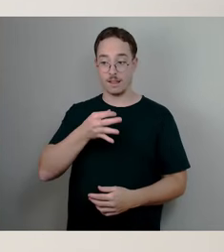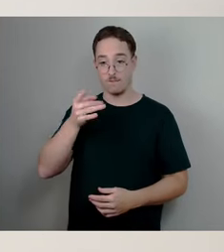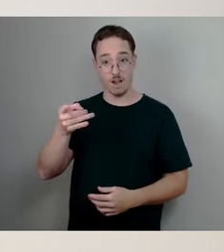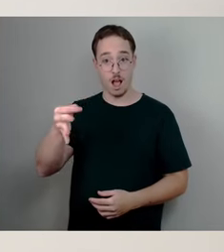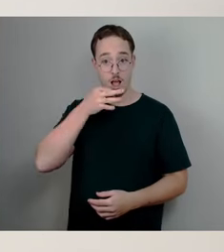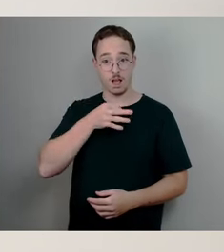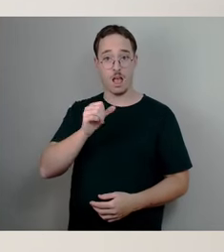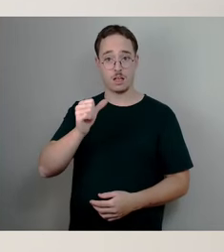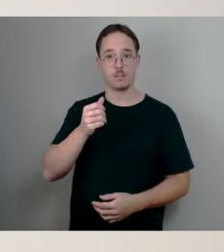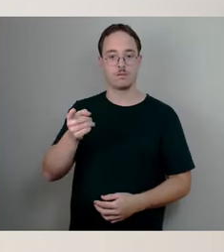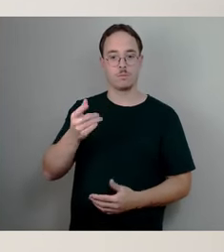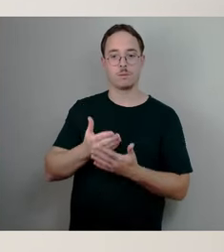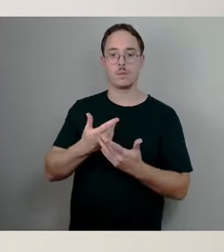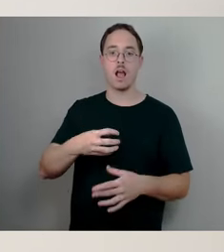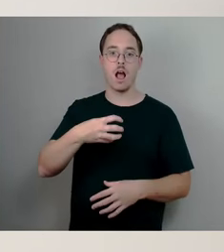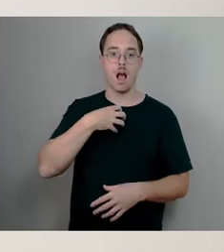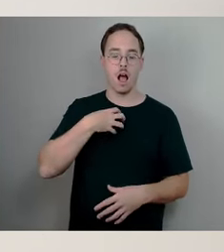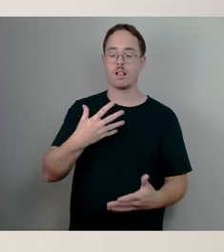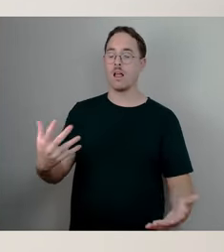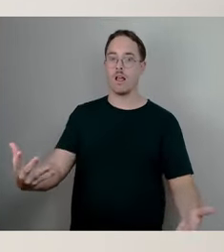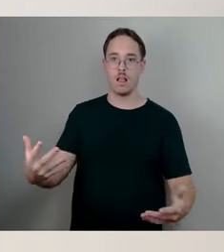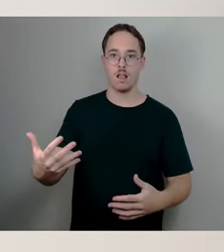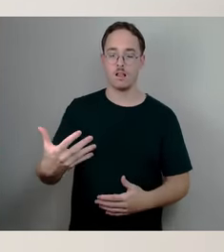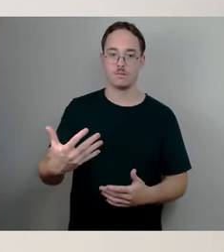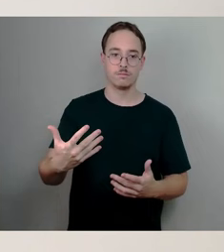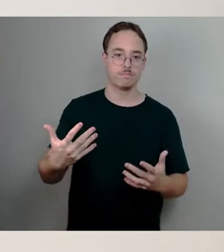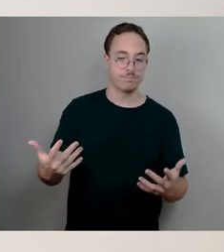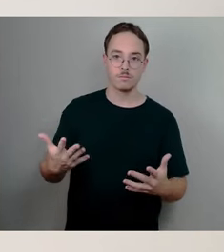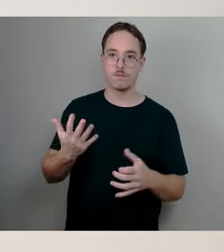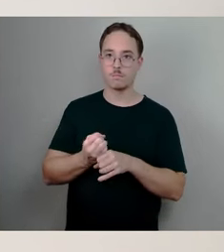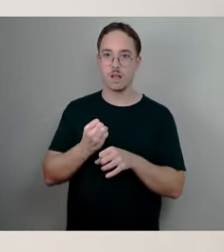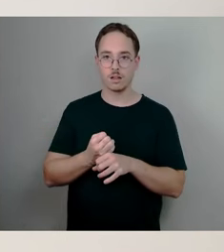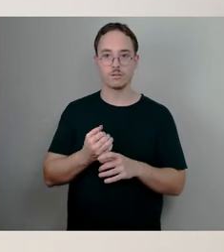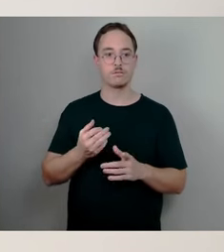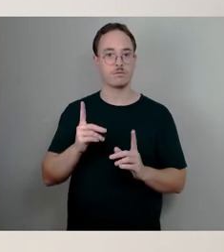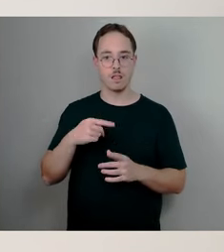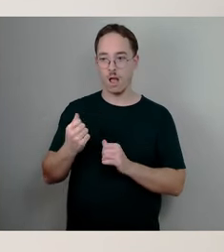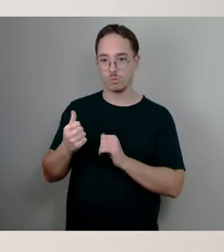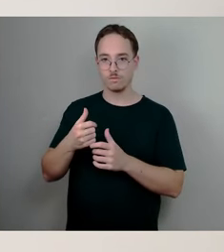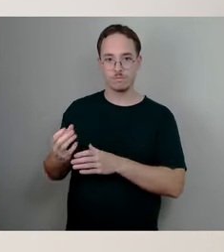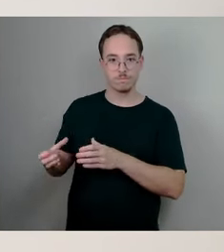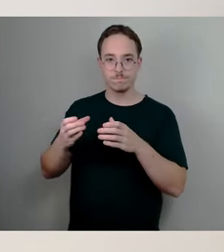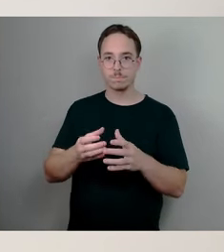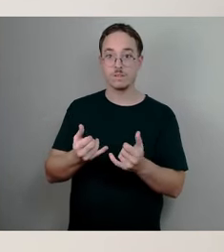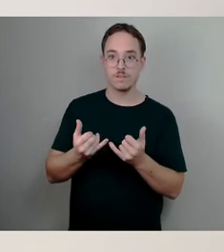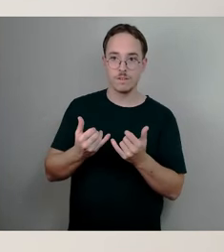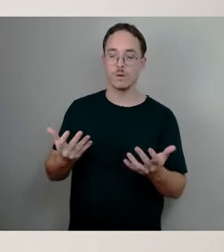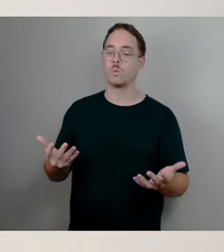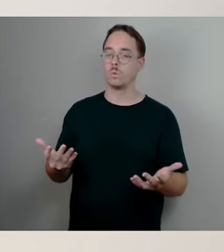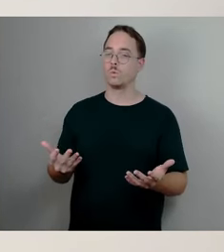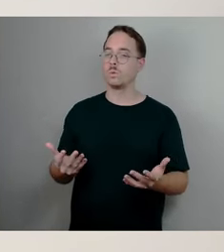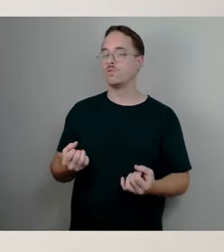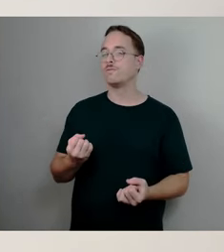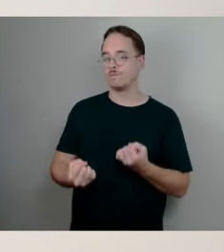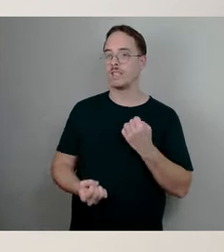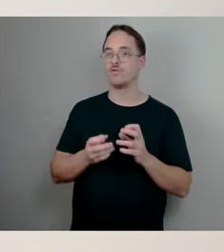Krankheitsfällen, das ist unbestritten und niemand nimmt die Wahrnehmung der